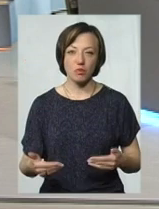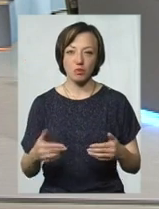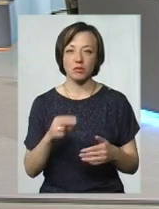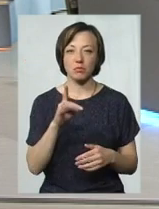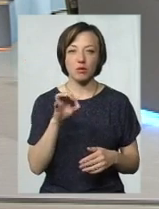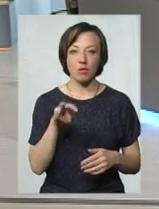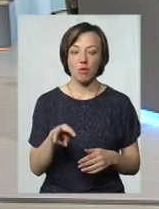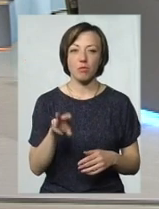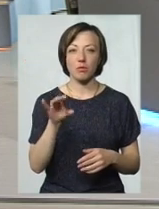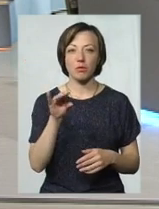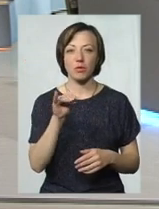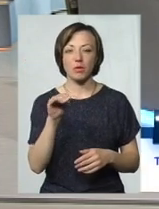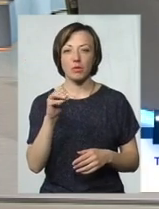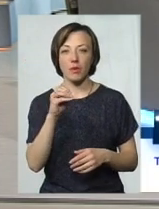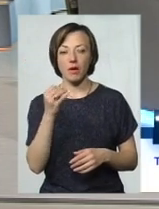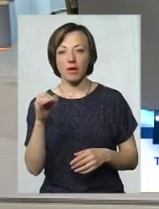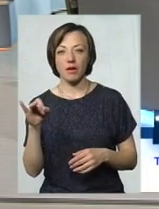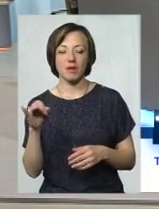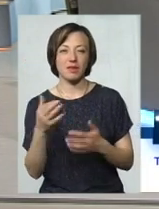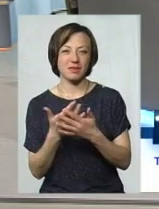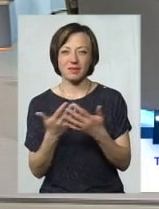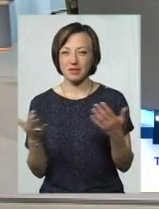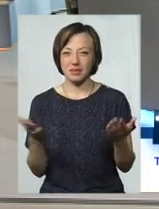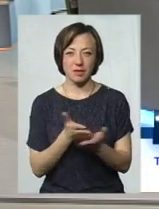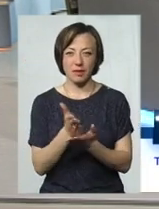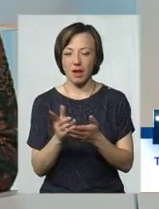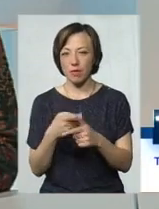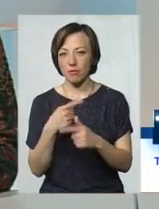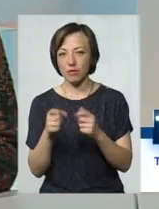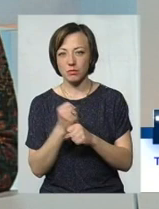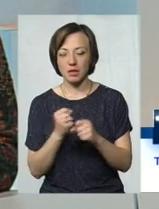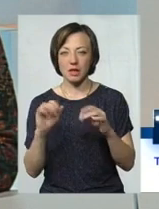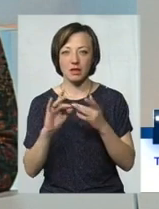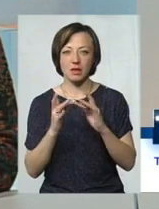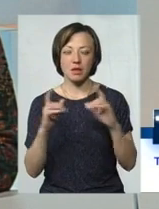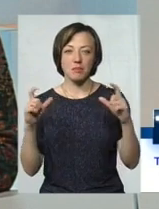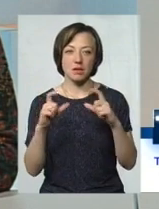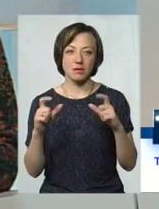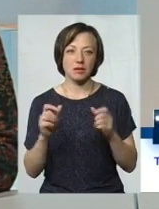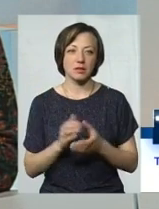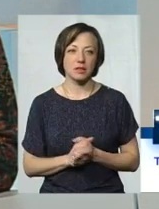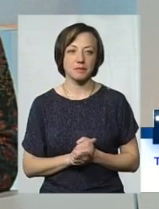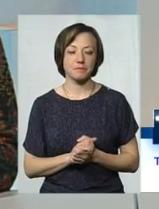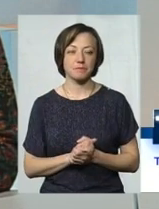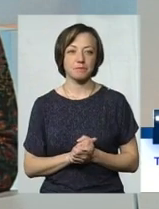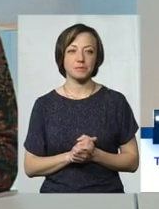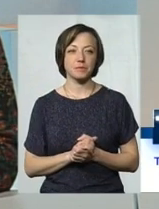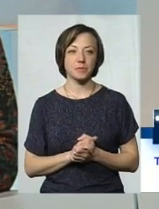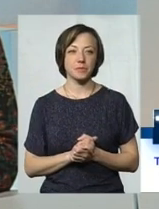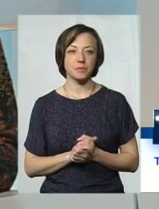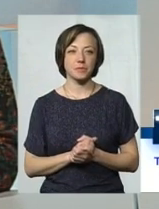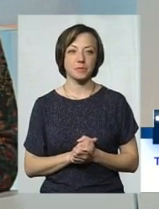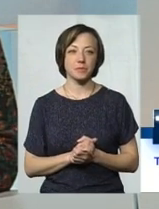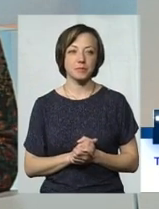.ua, закупка.ком можна використовувати. Багато є різних варіантів. Або зробити вже інтернет-магазин, може якийсь бізнес вже до цього готовий. І тоді, в принципі,